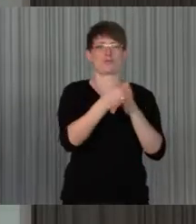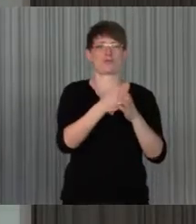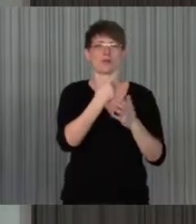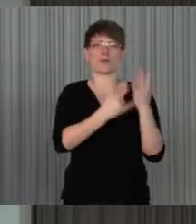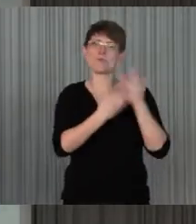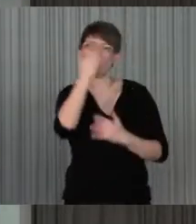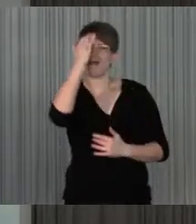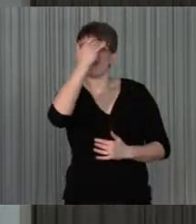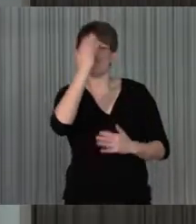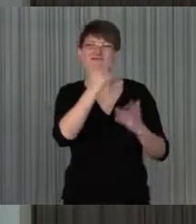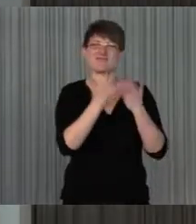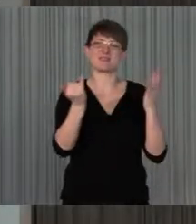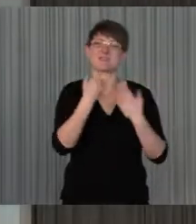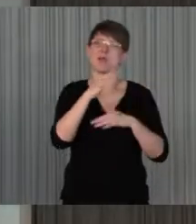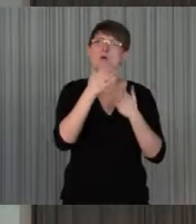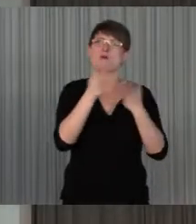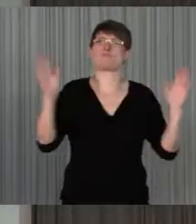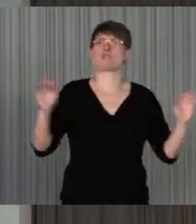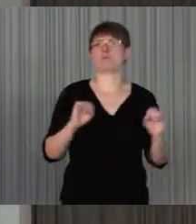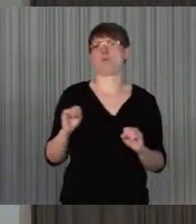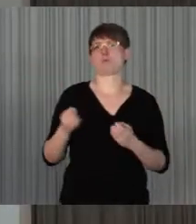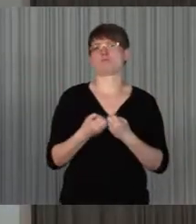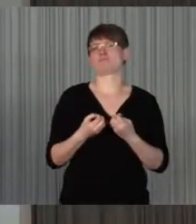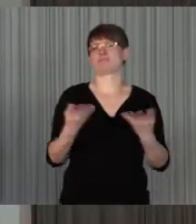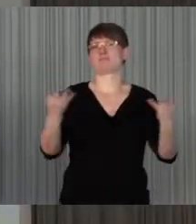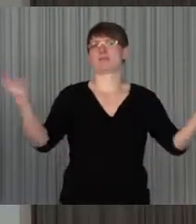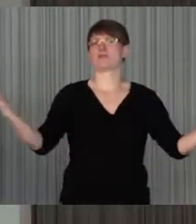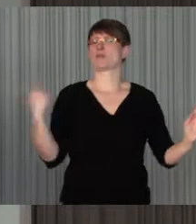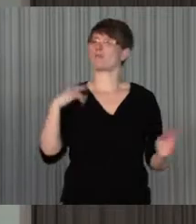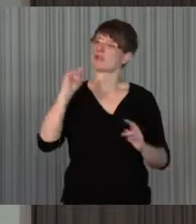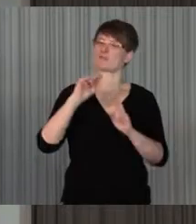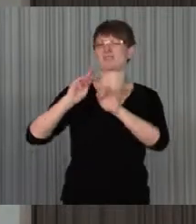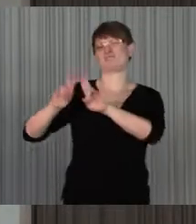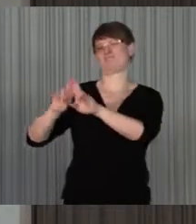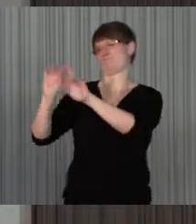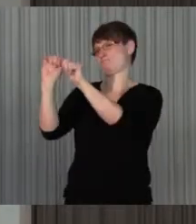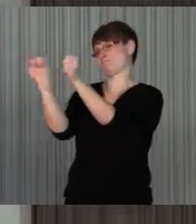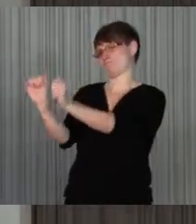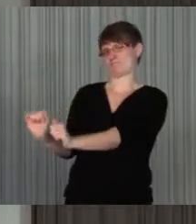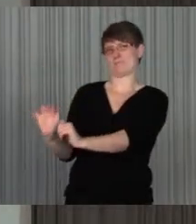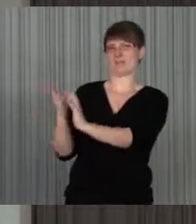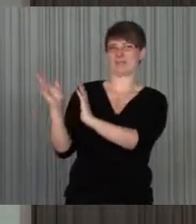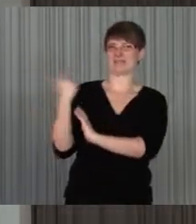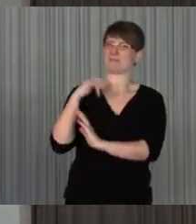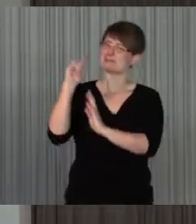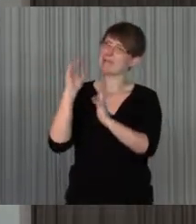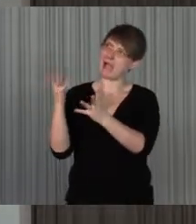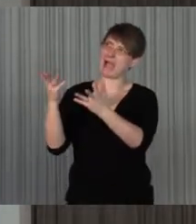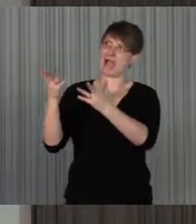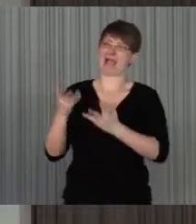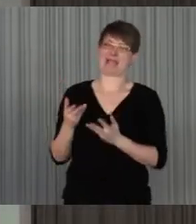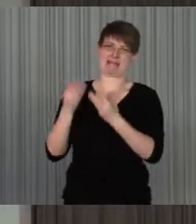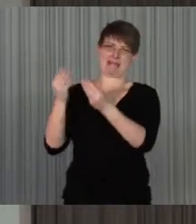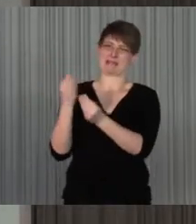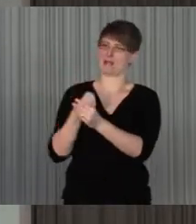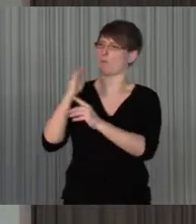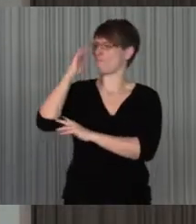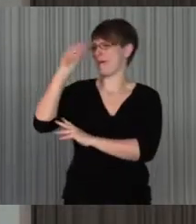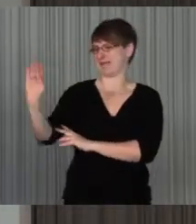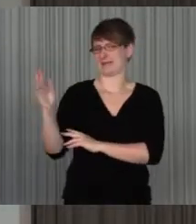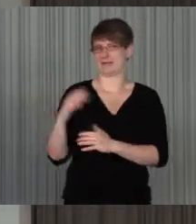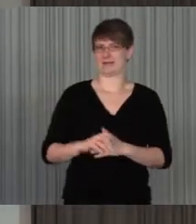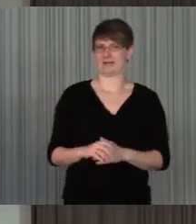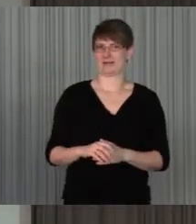zu überlegen, wie man das Ganze ein bekannter machen kann und vielleicht auch ein bisschen besser bestellen kann, ist sozusagen sehr eindeutig, da was zu machen,